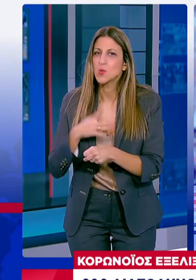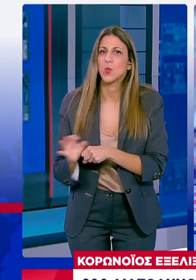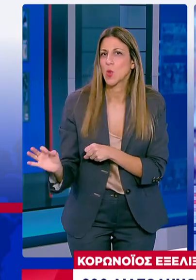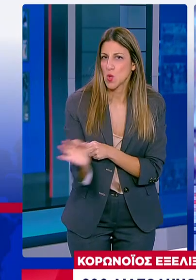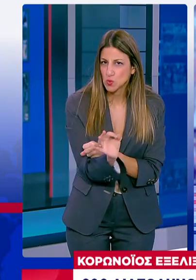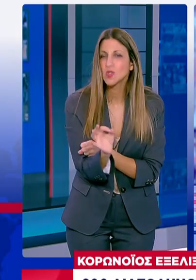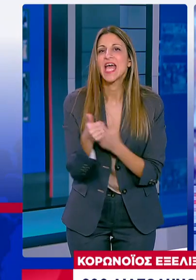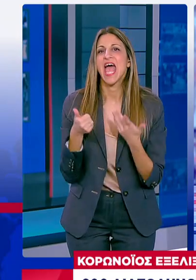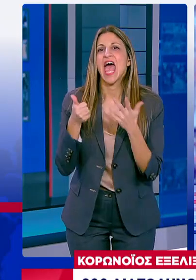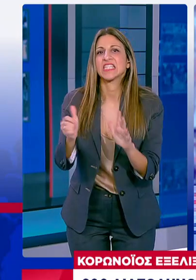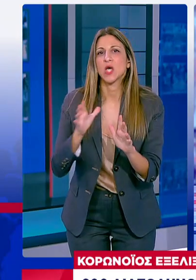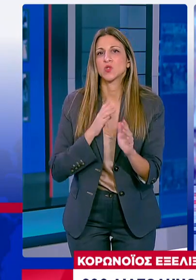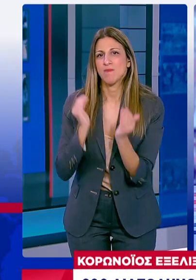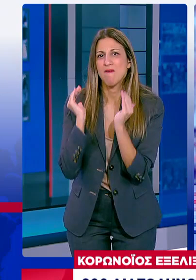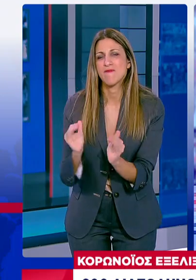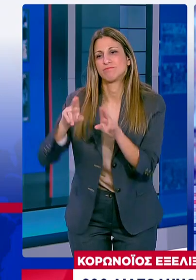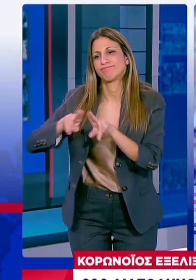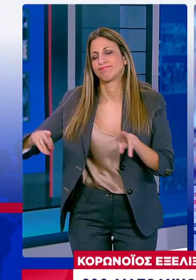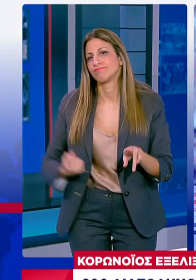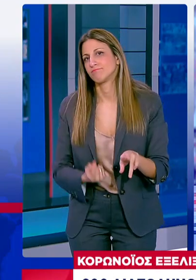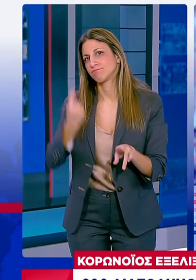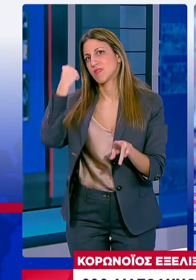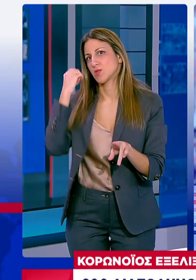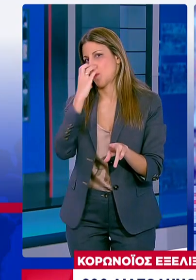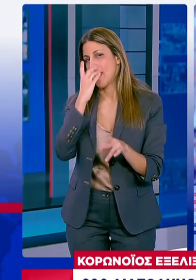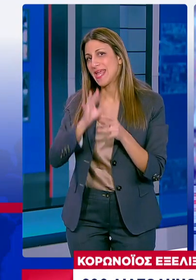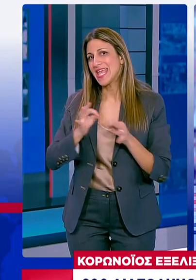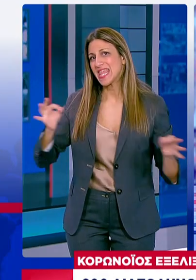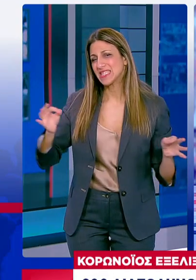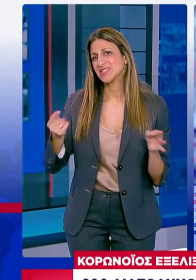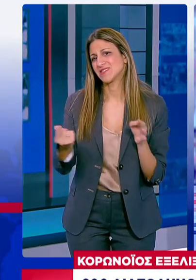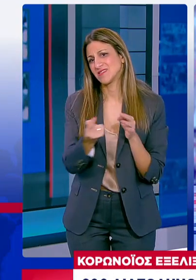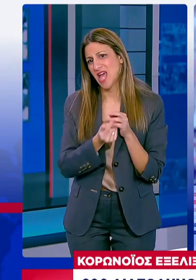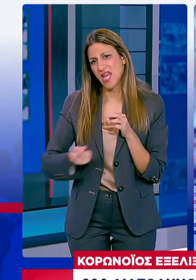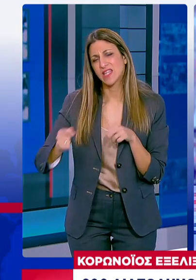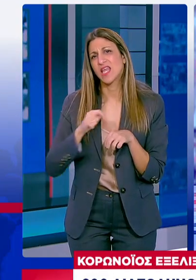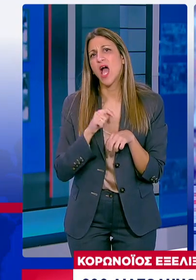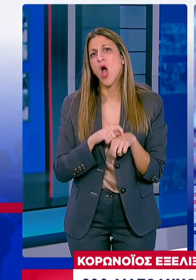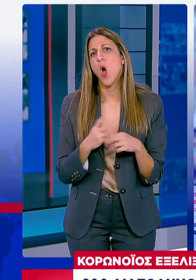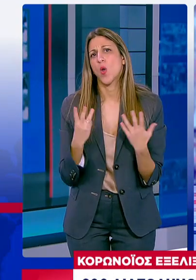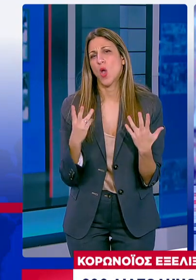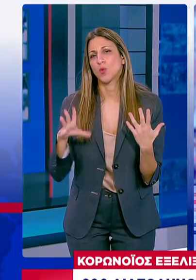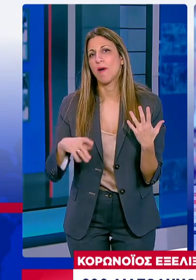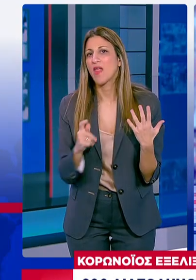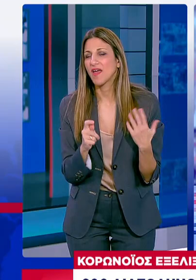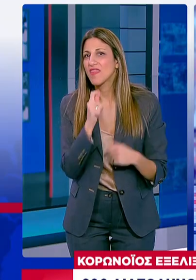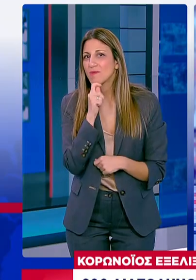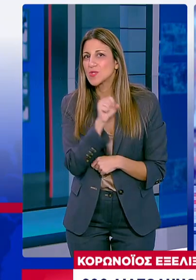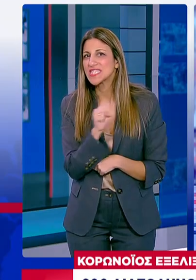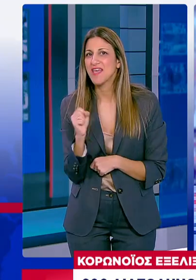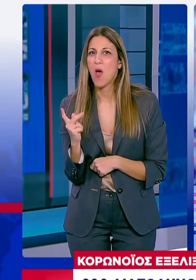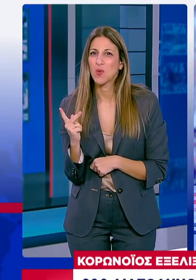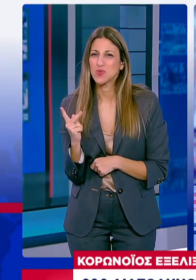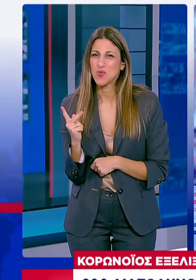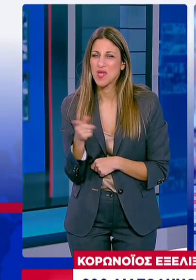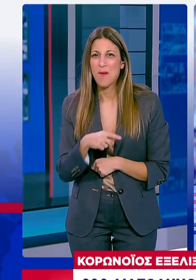600 συμπολίτες Μας παραμένουν διασωληνωμένοι Όλες τις τελευταίες εξελίξεις Σε όλα τα μέτωπα Στο κεντρικό δελτίο ειδήσεων Του ΣΚΑΙΣΙΣ 8 παρα